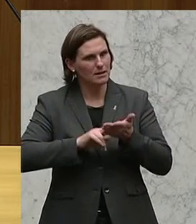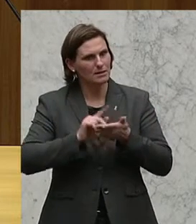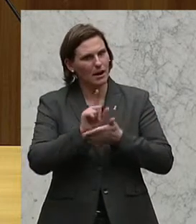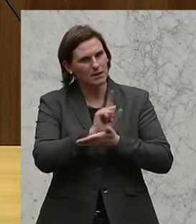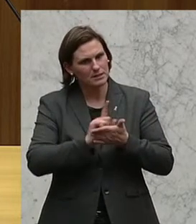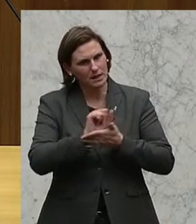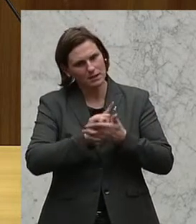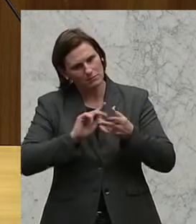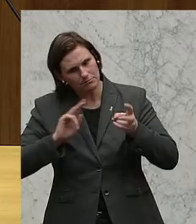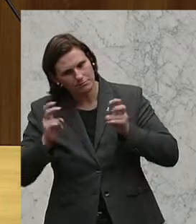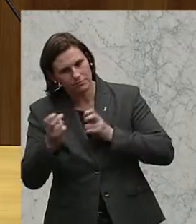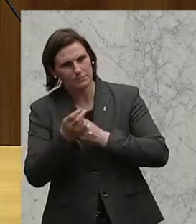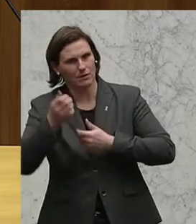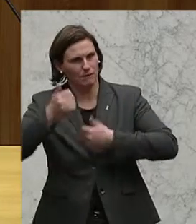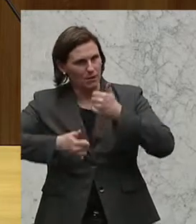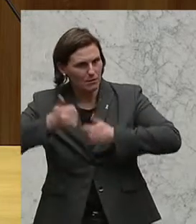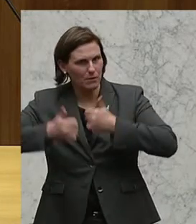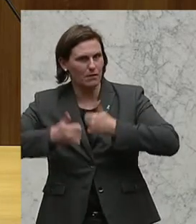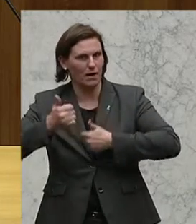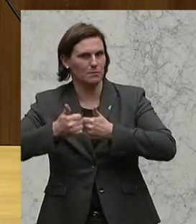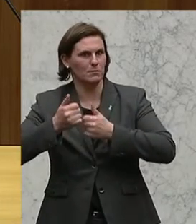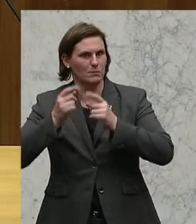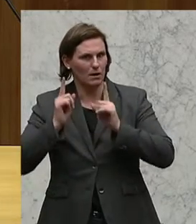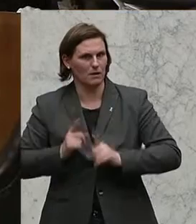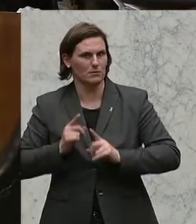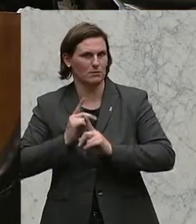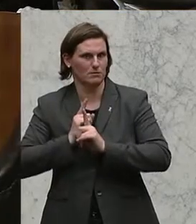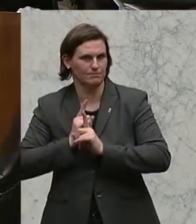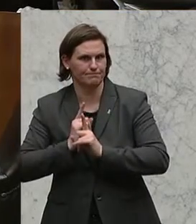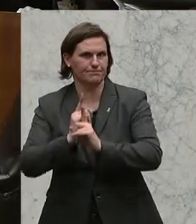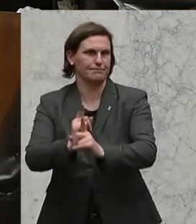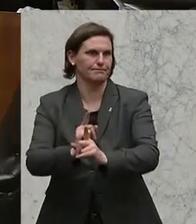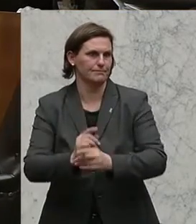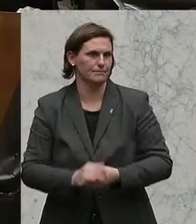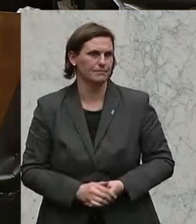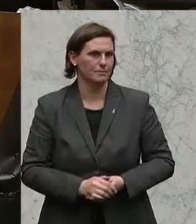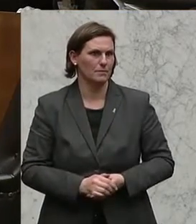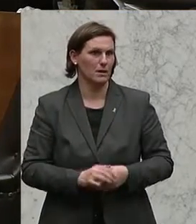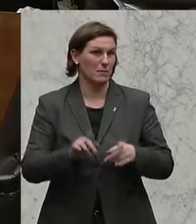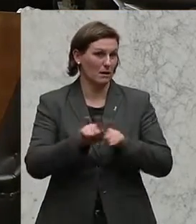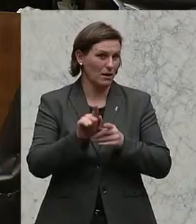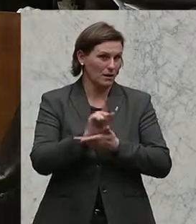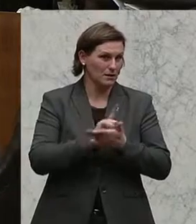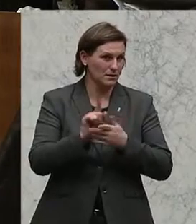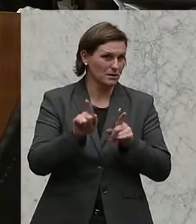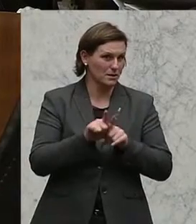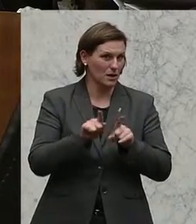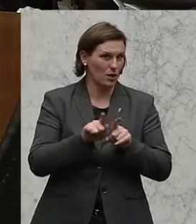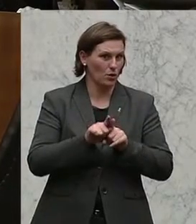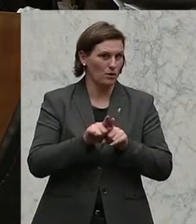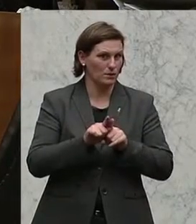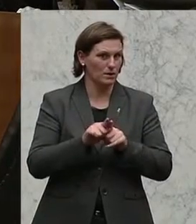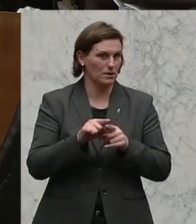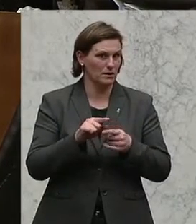zu führen, um die Wettbewerbsfähigkeiten auch zu halten. Das bedeutet aber auch, im selben Atemzug ein Fair Play zu